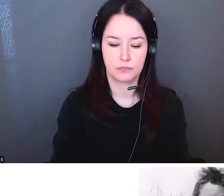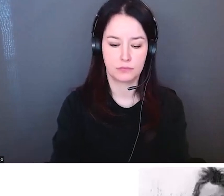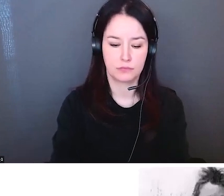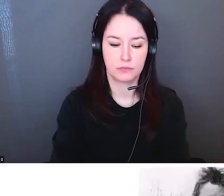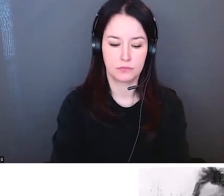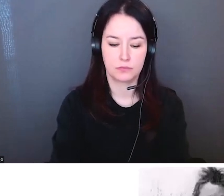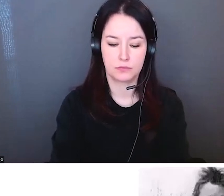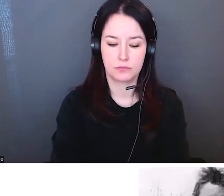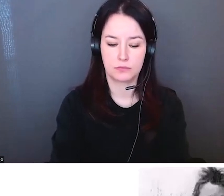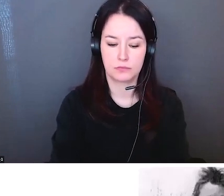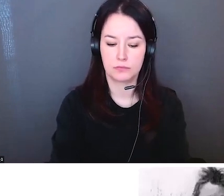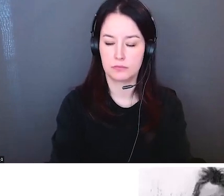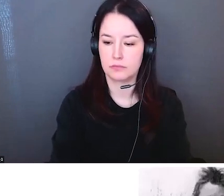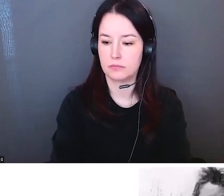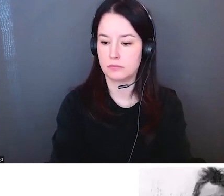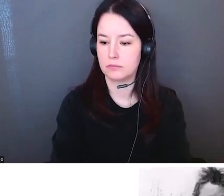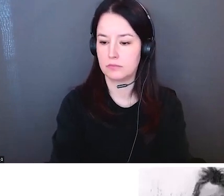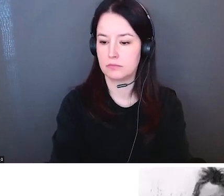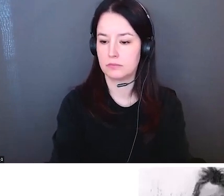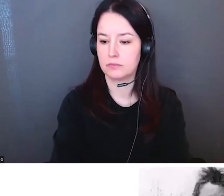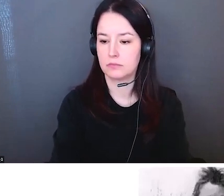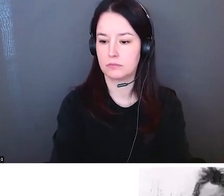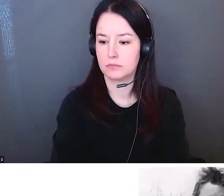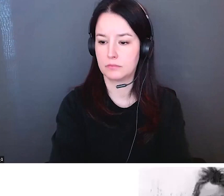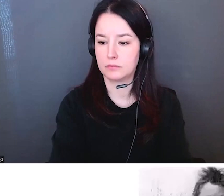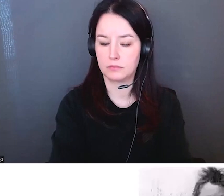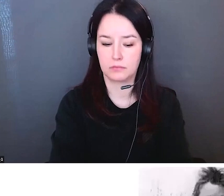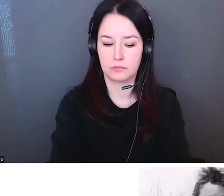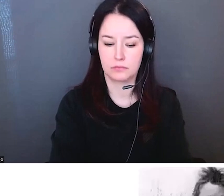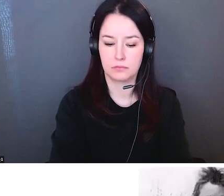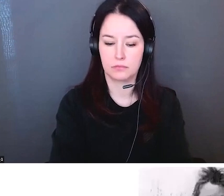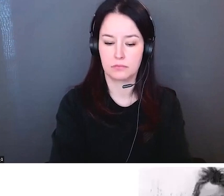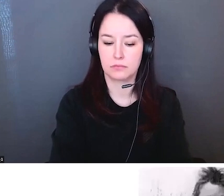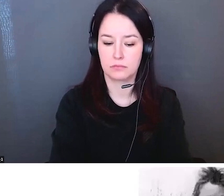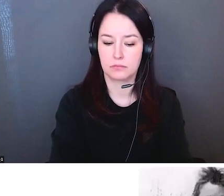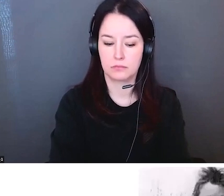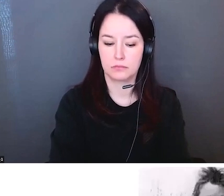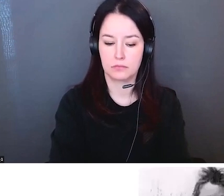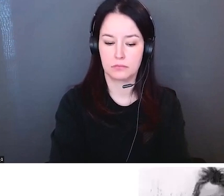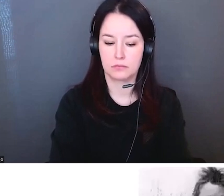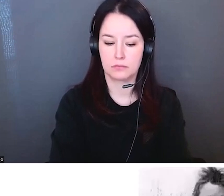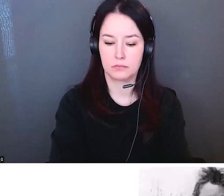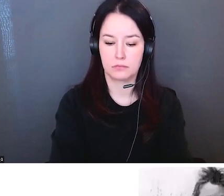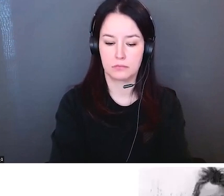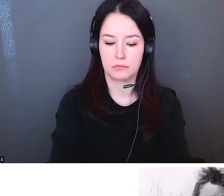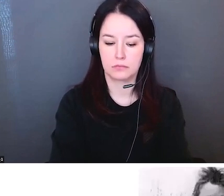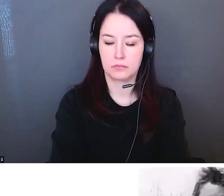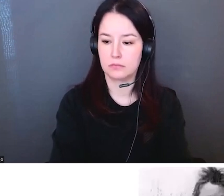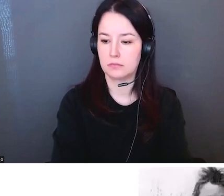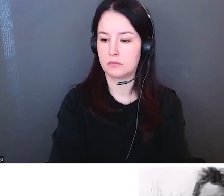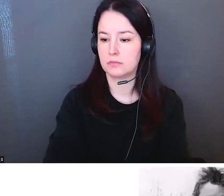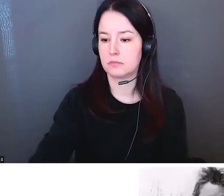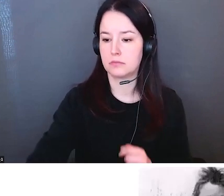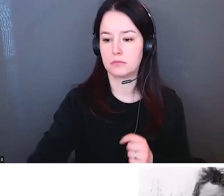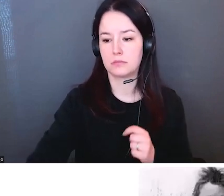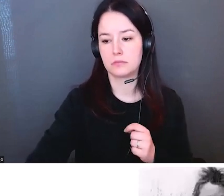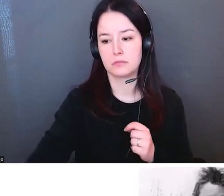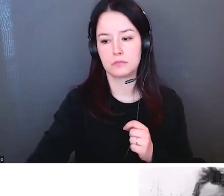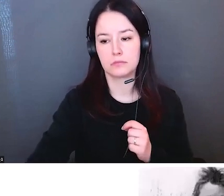les autres de ne pas croiser les chemins des autres et c'est ce qui s'est passé en réalité